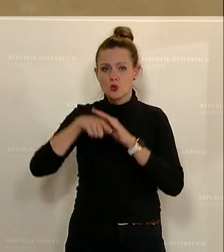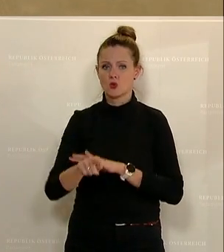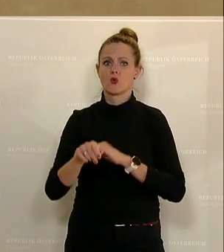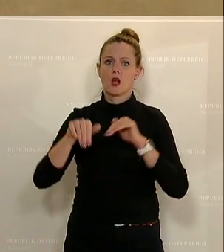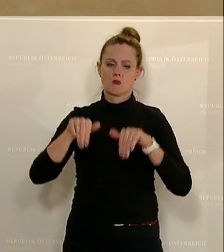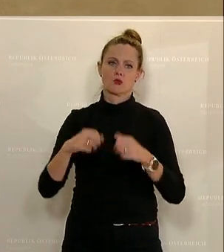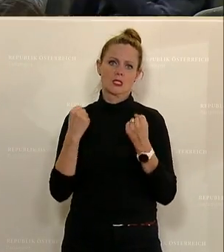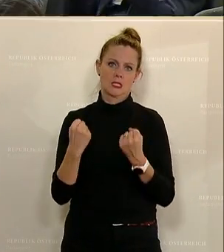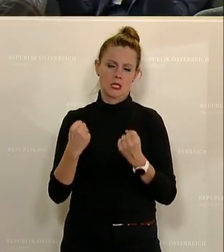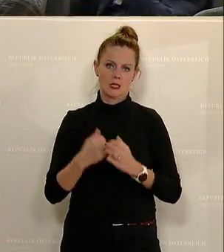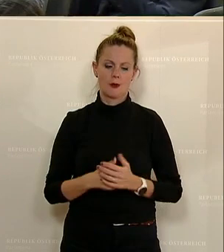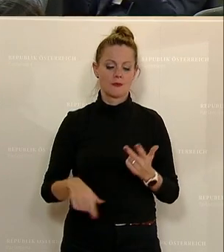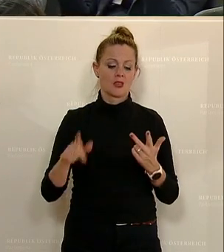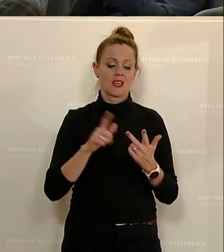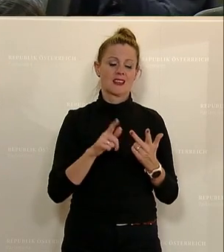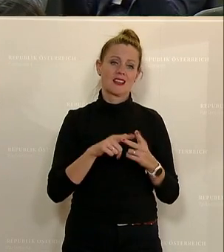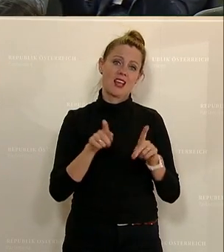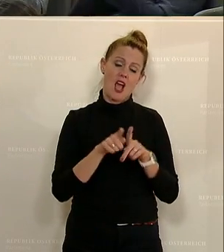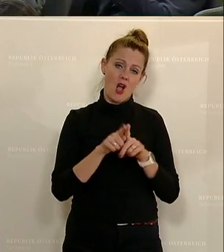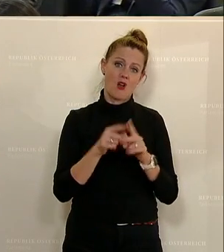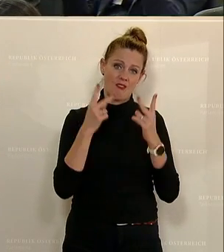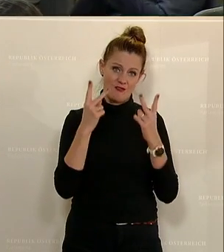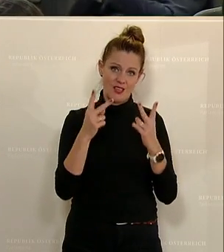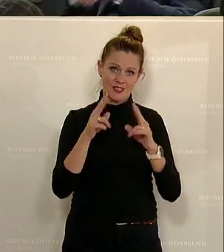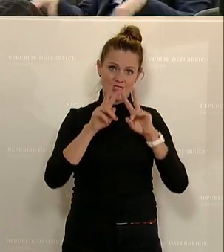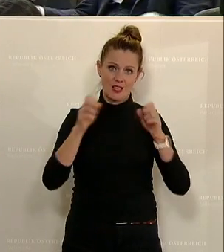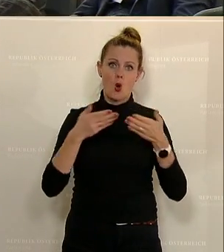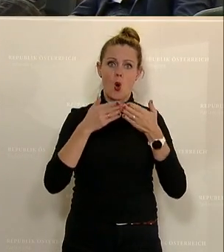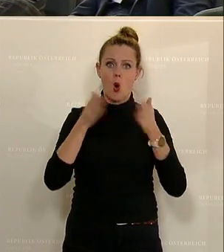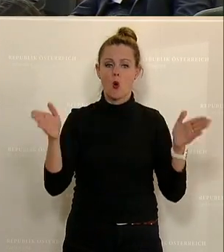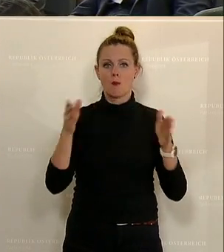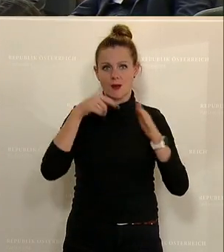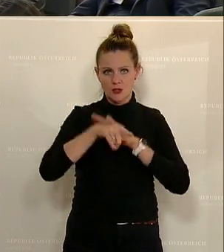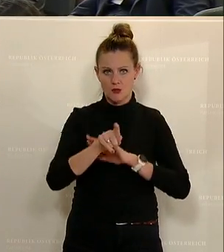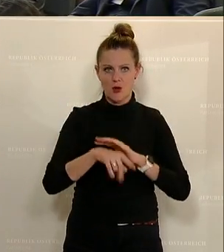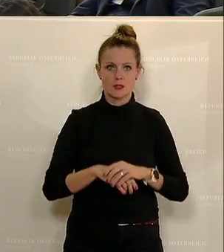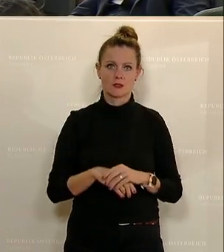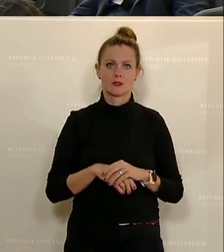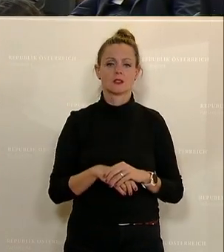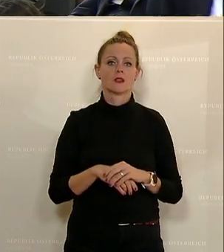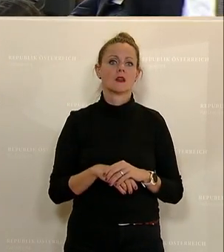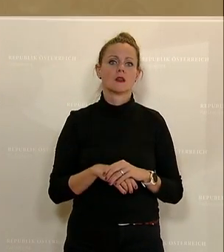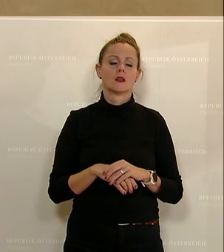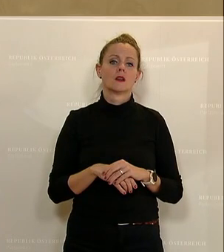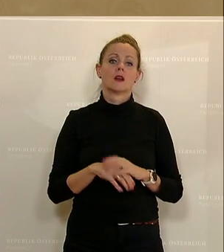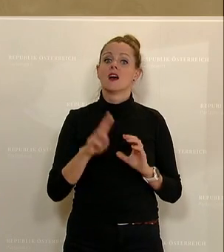Das Dritte, was ich Ihnen gerne ans Herz legen würde, ist das Thema Open Source. Weil die